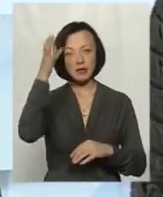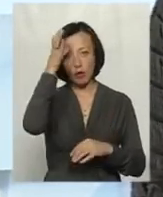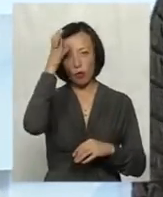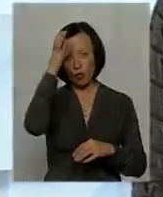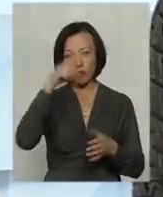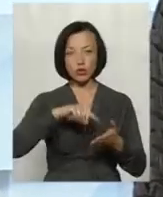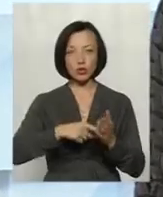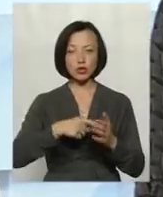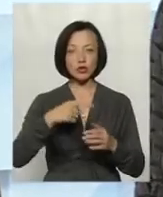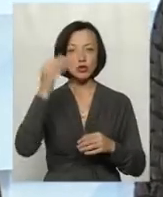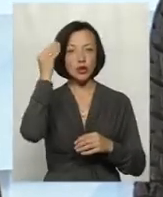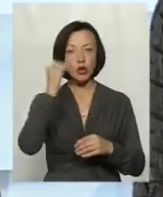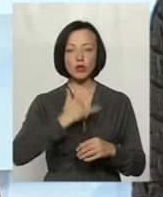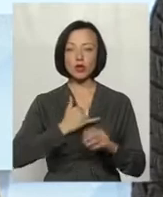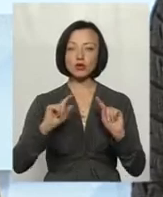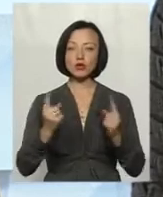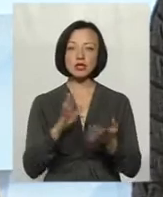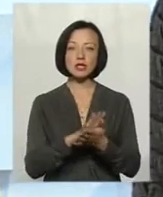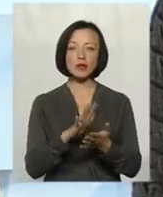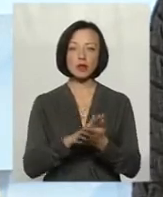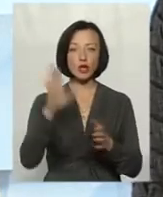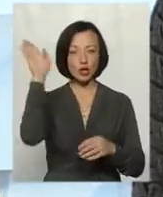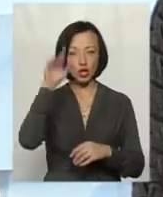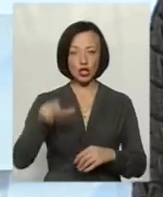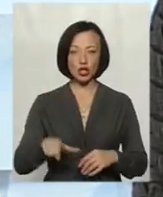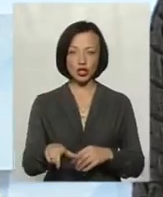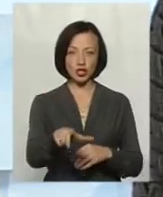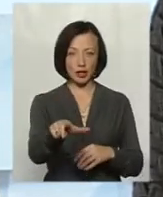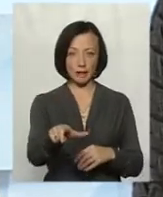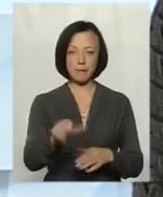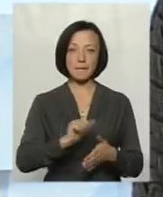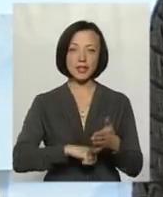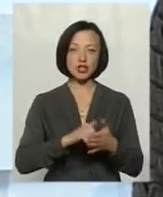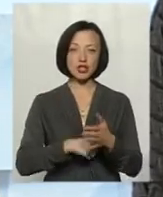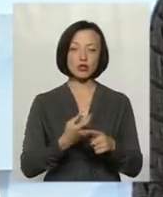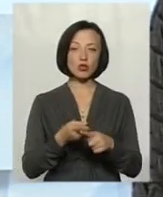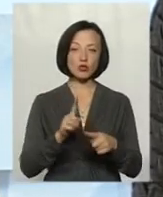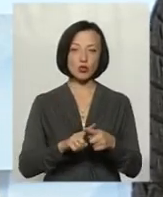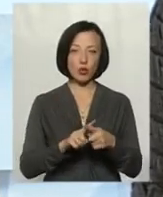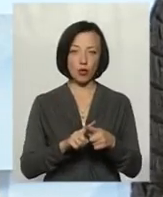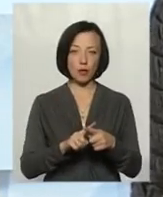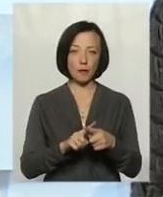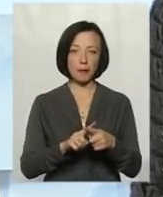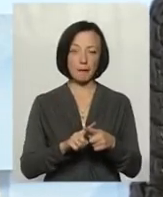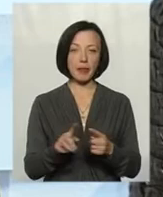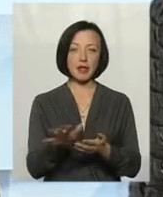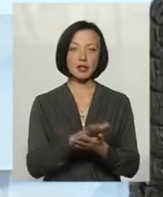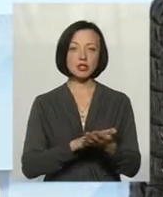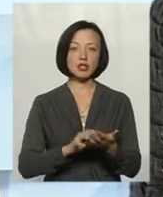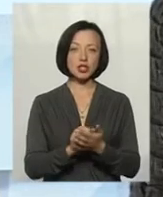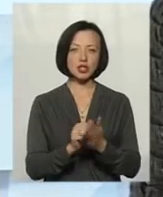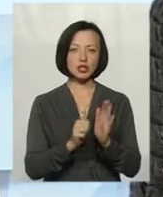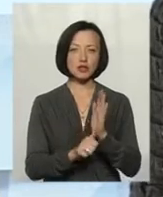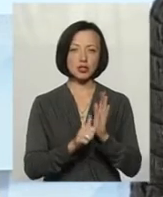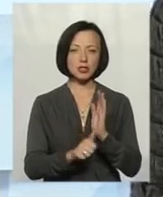у нас дуже забруднені річки. Причиною цього стало знищення в 60